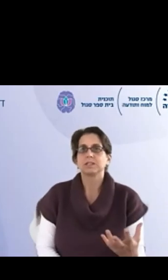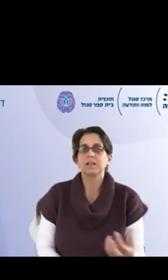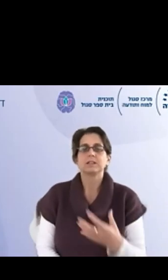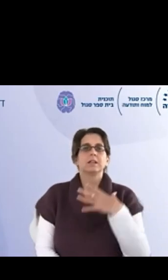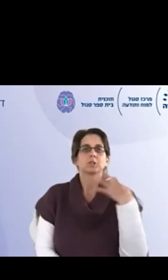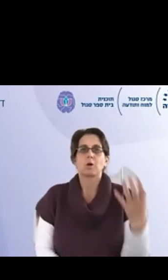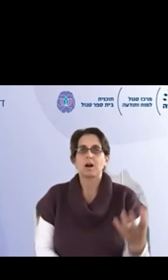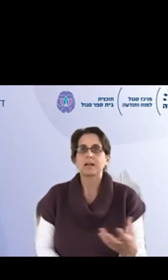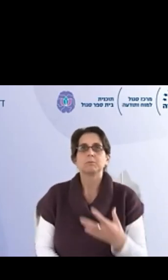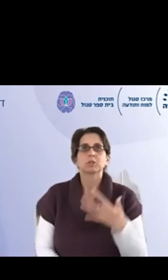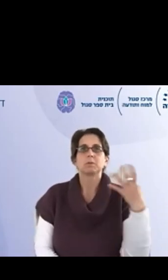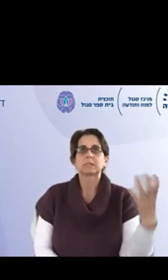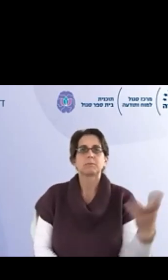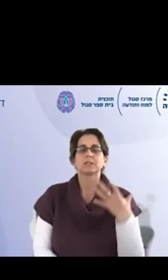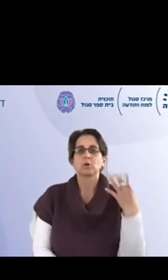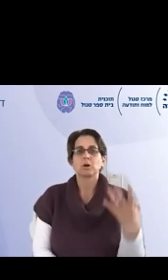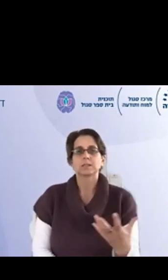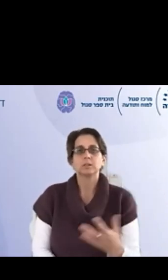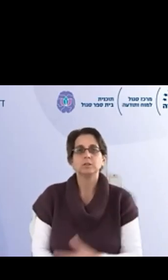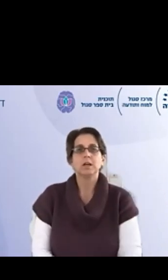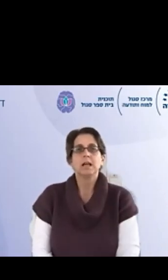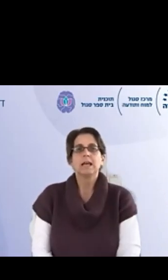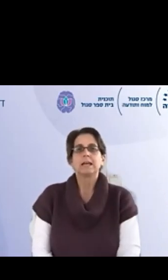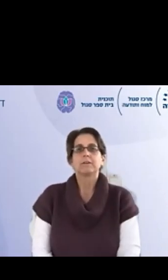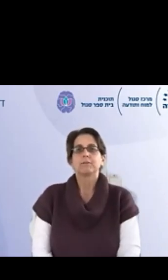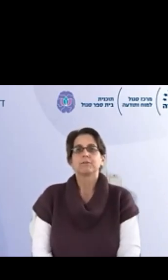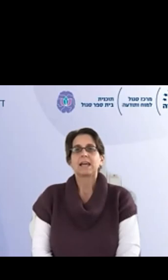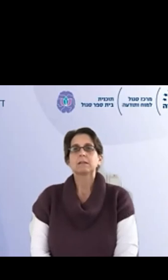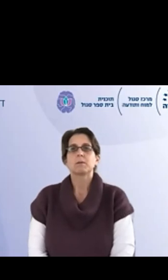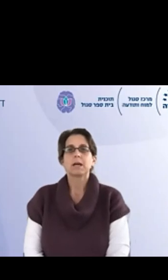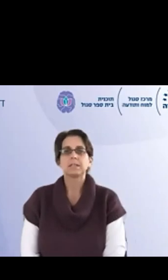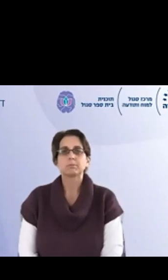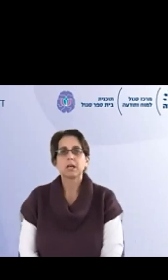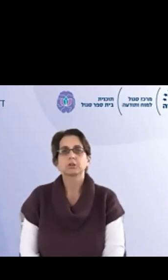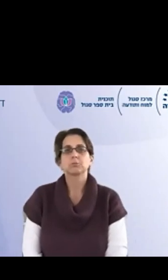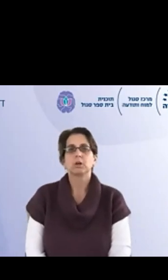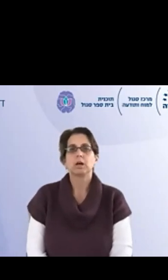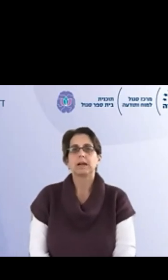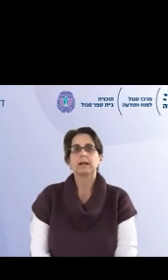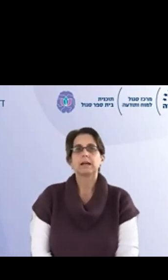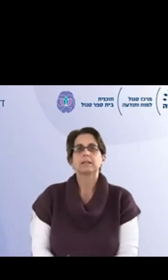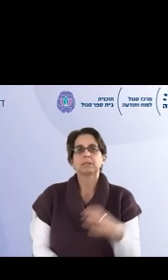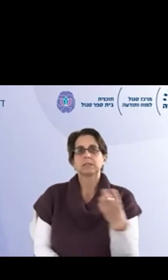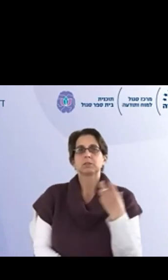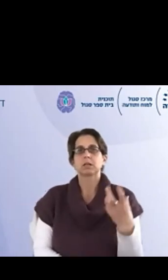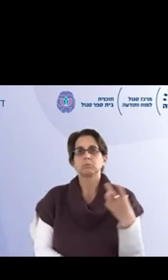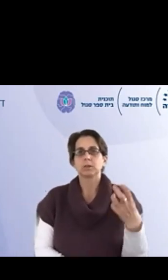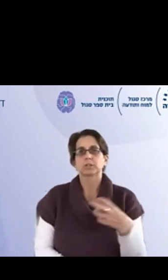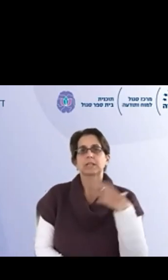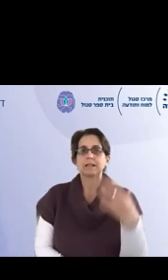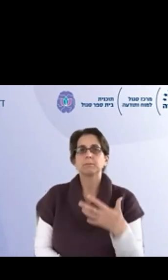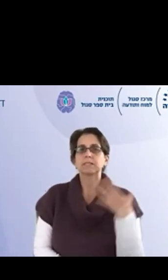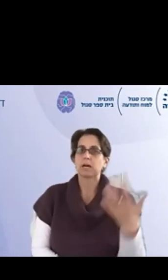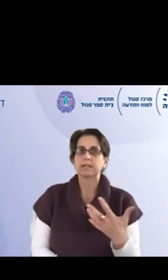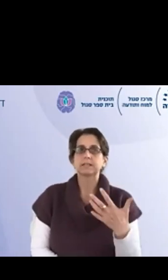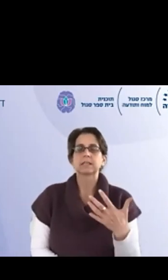איזשהו דנא, יש לו ערכים, יש לו רצפן, יש לו חזון, והילת, ממך אני אשמח לשמוע, איך אתם נשיתם את החיבור